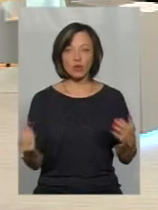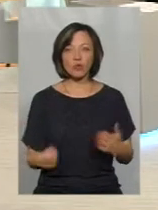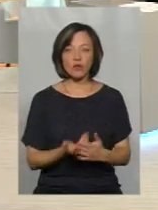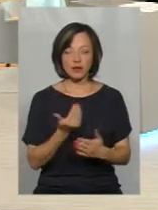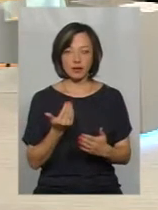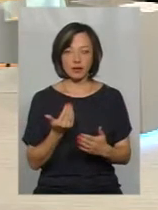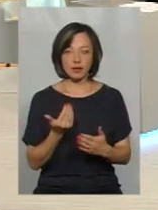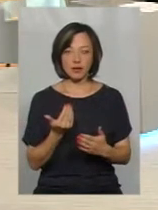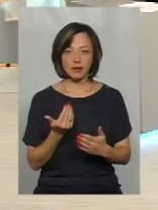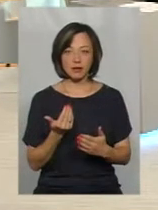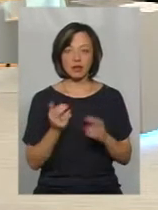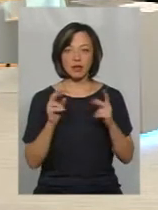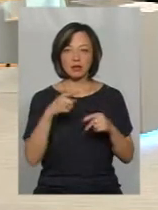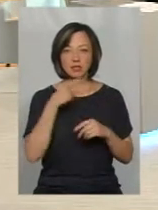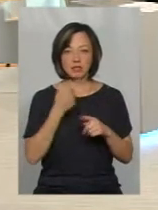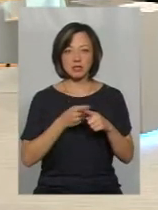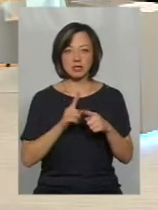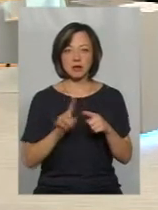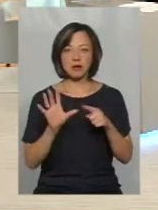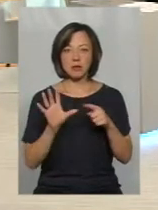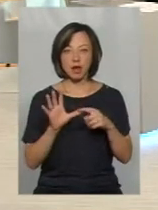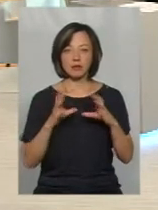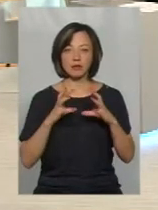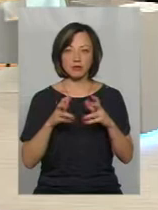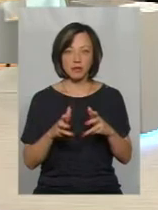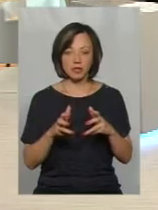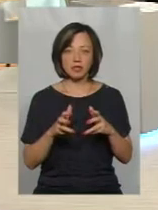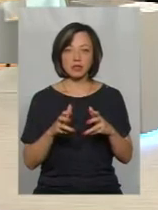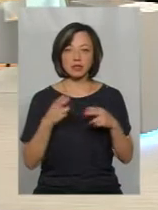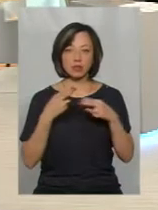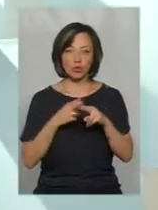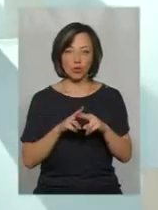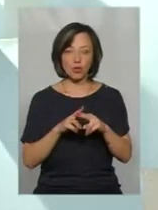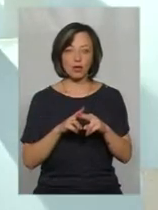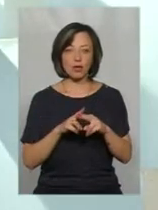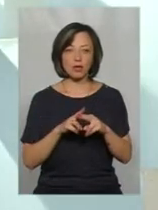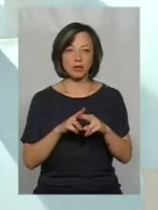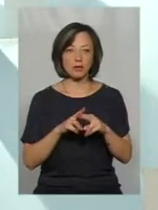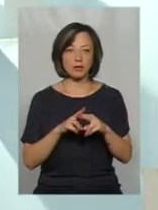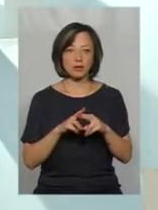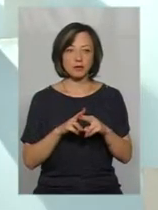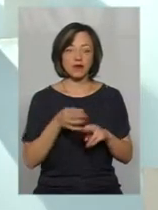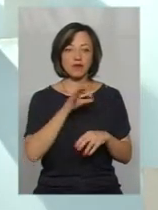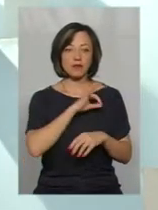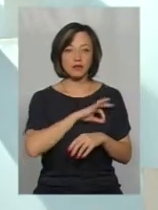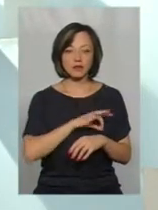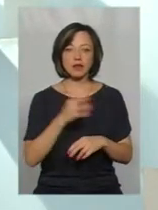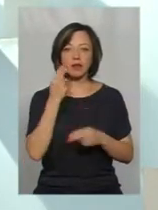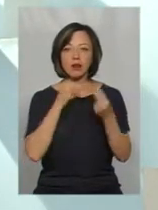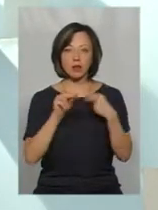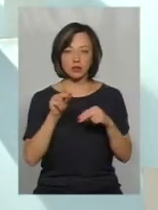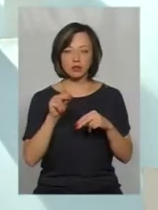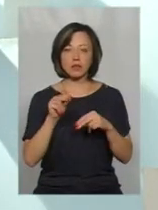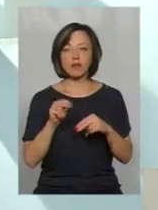технологія, як ви зазначили, це п'ята у світі технологія. Тобто, її ефективність набагато вища,